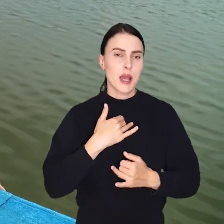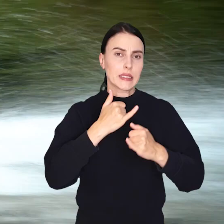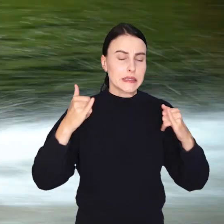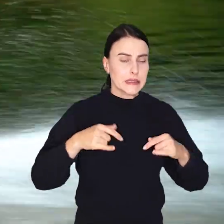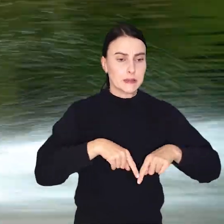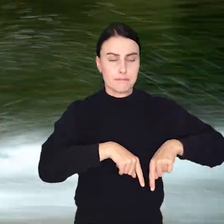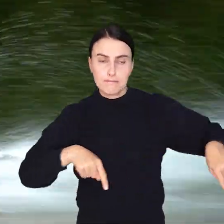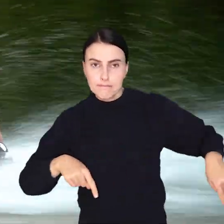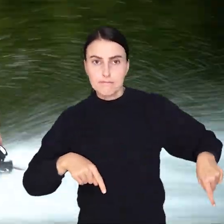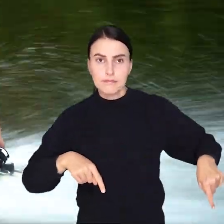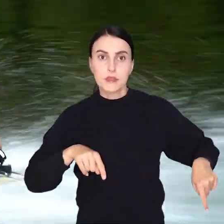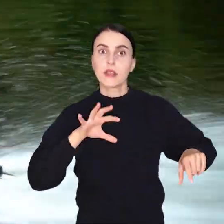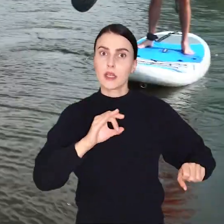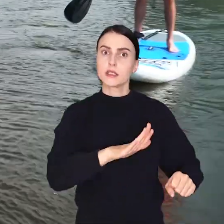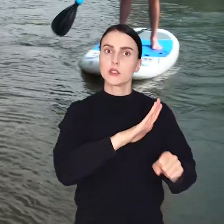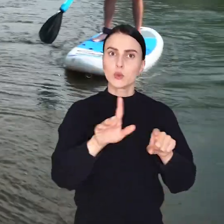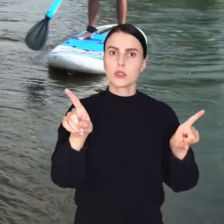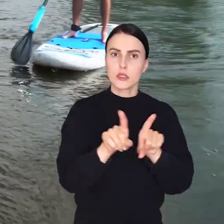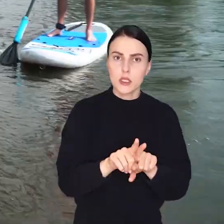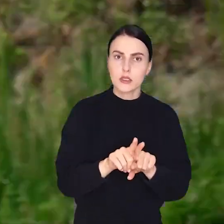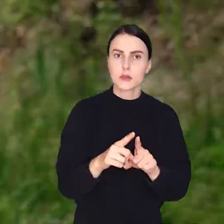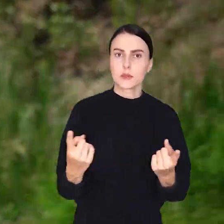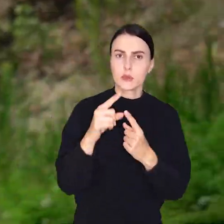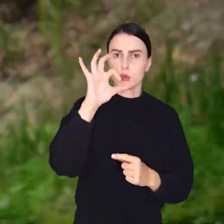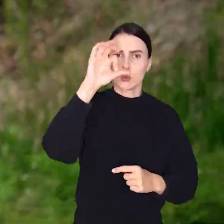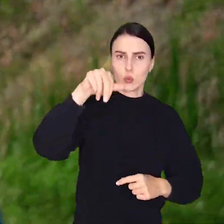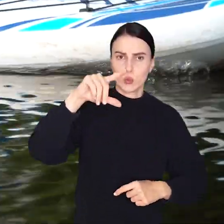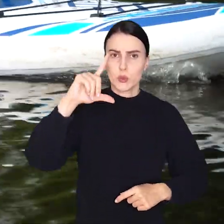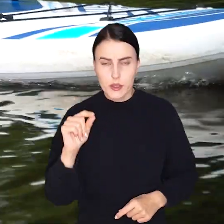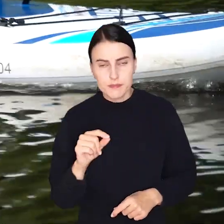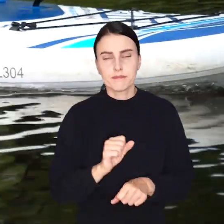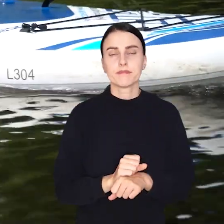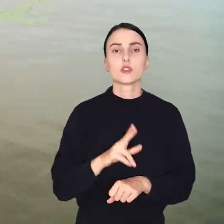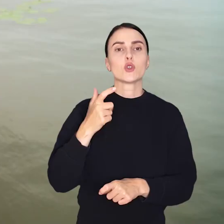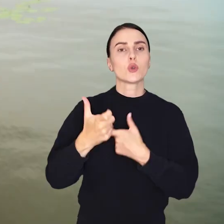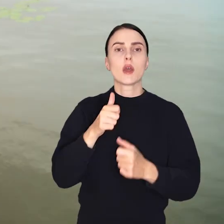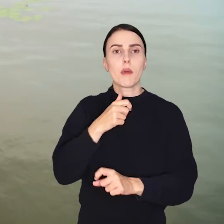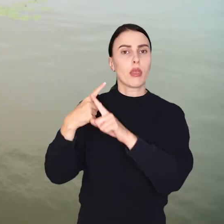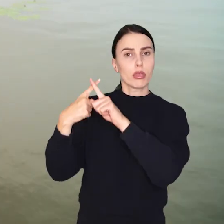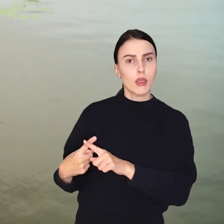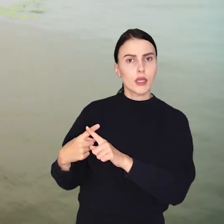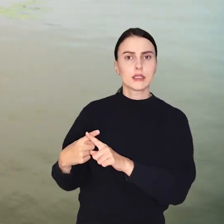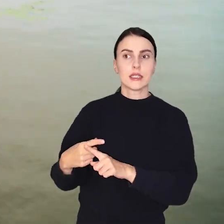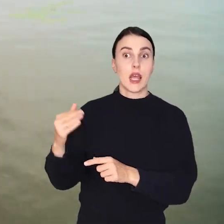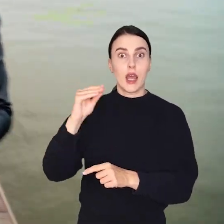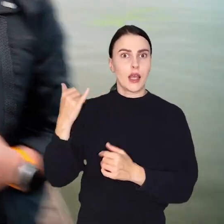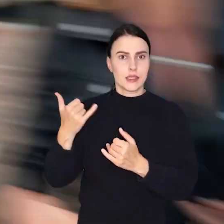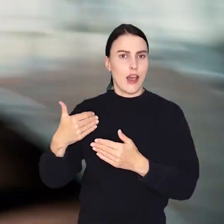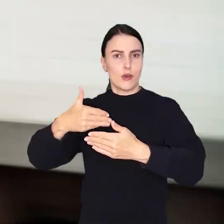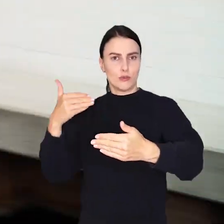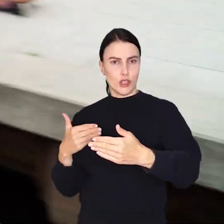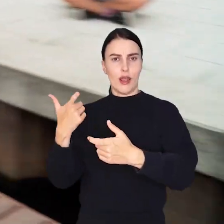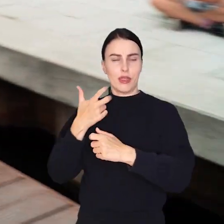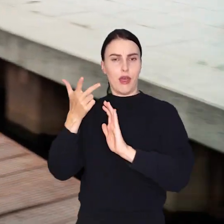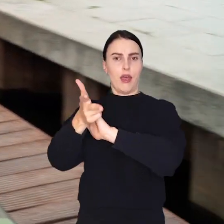wakeboarding, jetsurfing czy coraz bardziej popularniejszy SUP. W rolę testera wcieliła się osoba, która zwykle stoi za